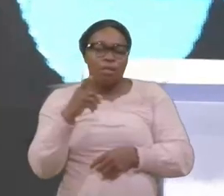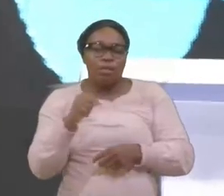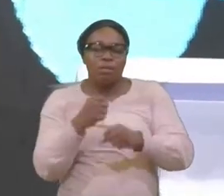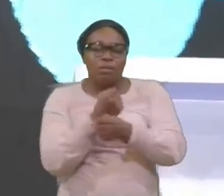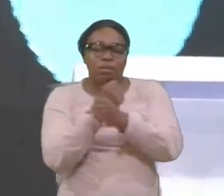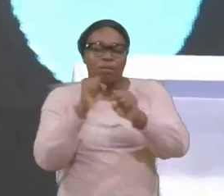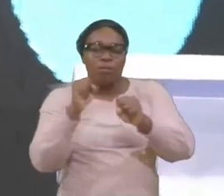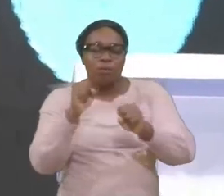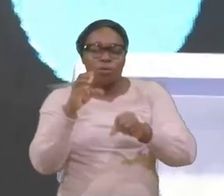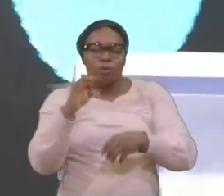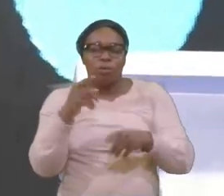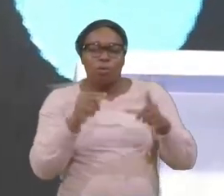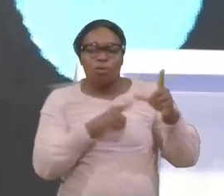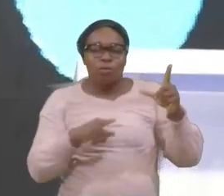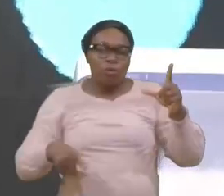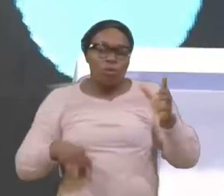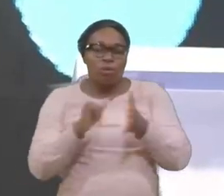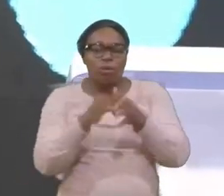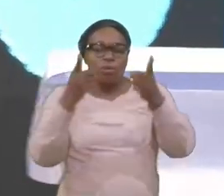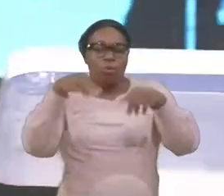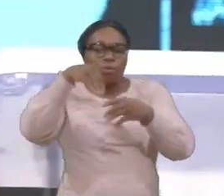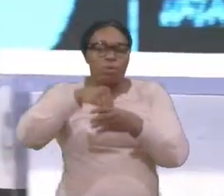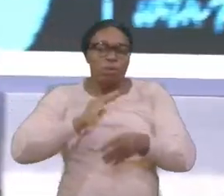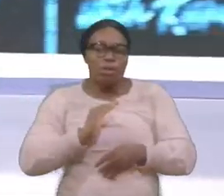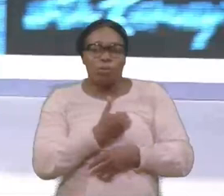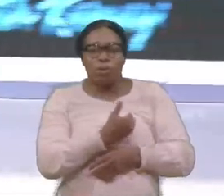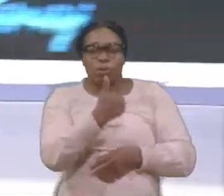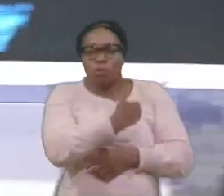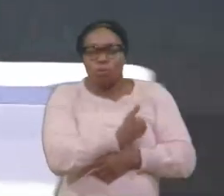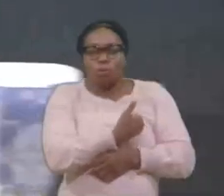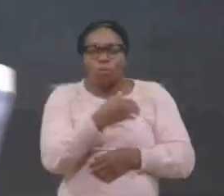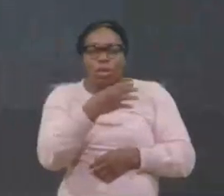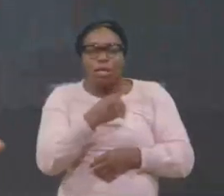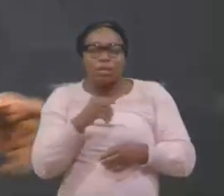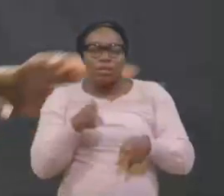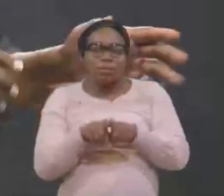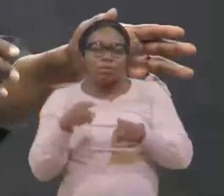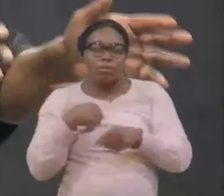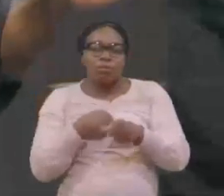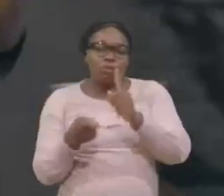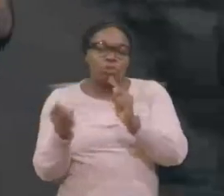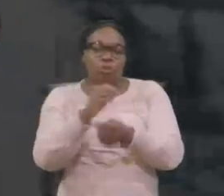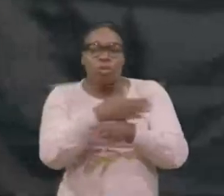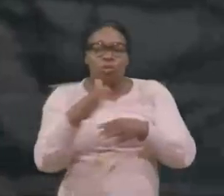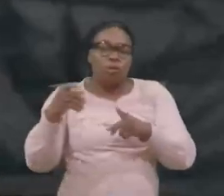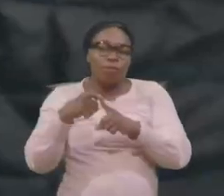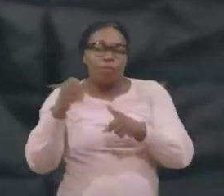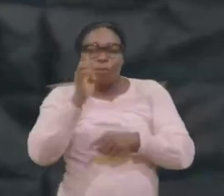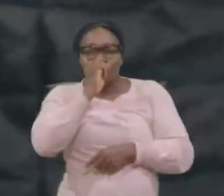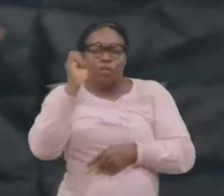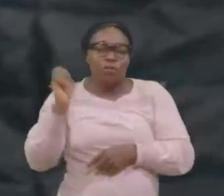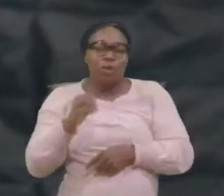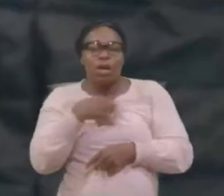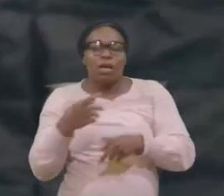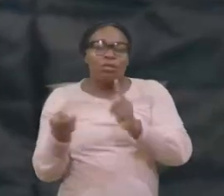salut du seigneur qui vient dans nos âmes comme nous nous détournons du mal et que